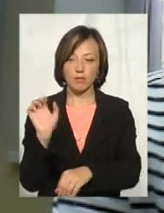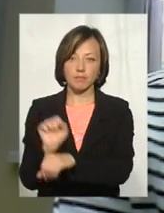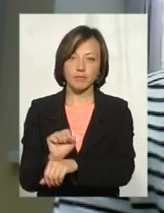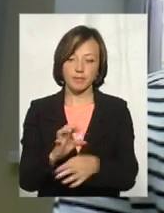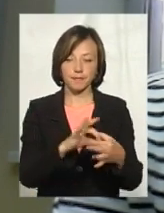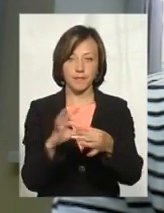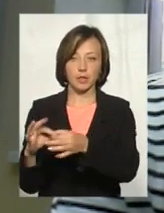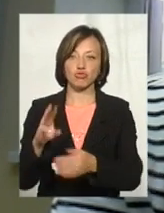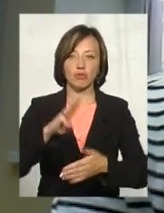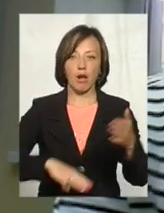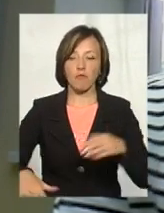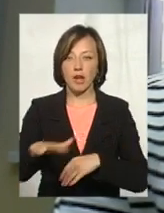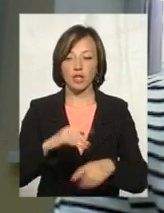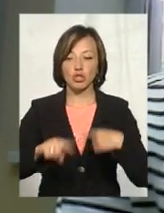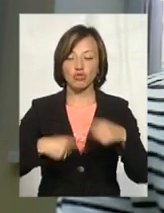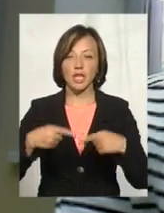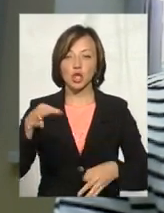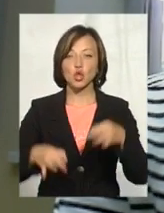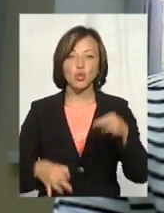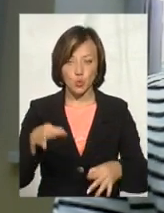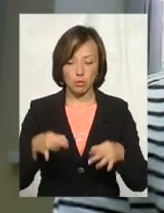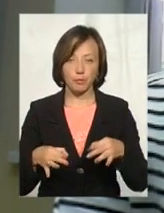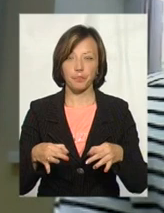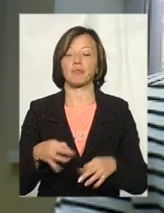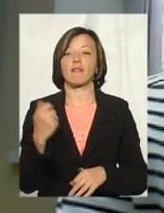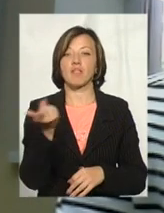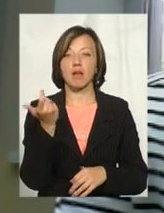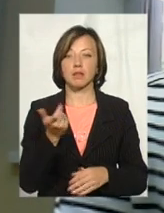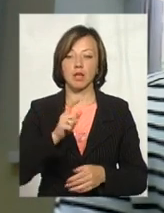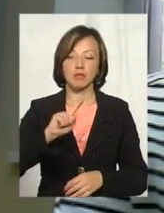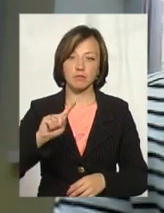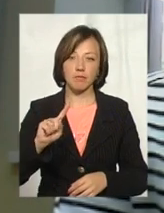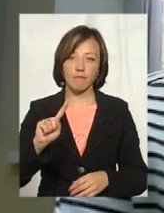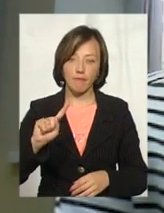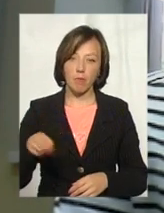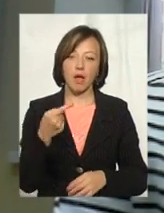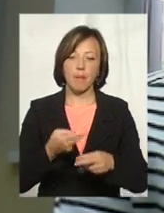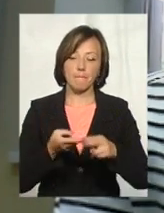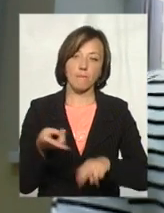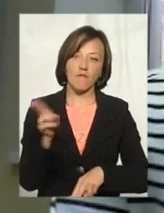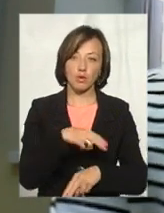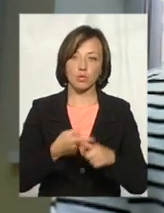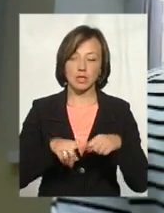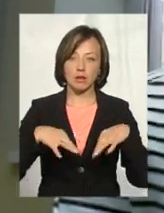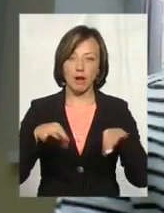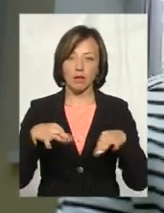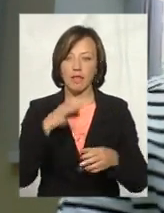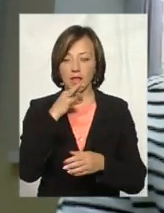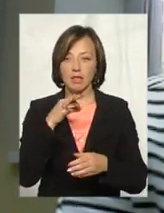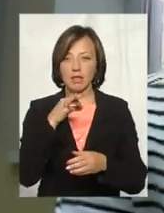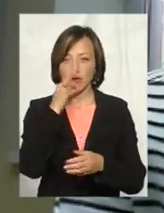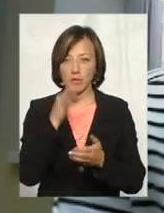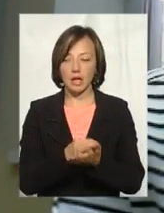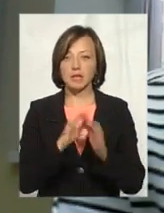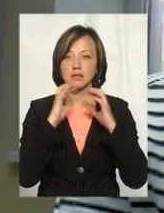штрафмайданчики. І вже через суд власники домагалися, щоб вони повернули дані транспортні засоби на відповідальність зберігання на